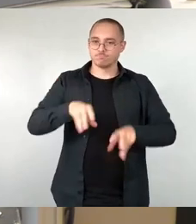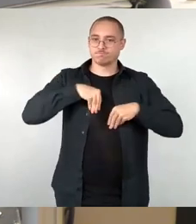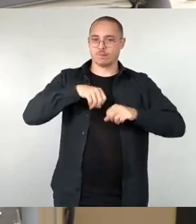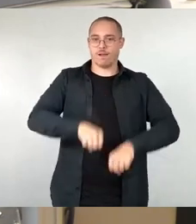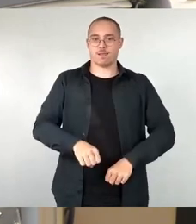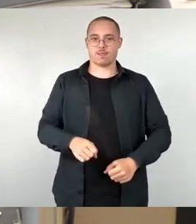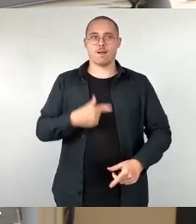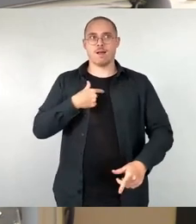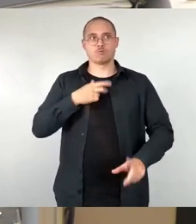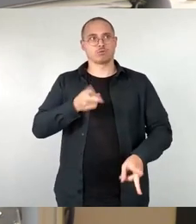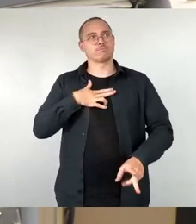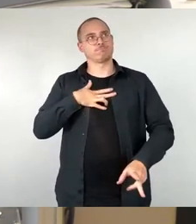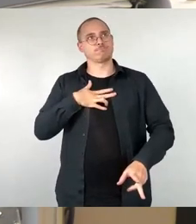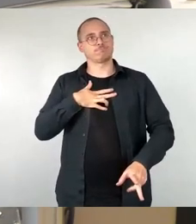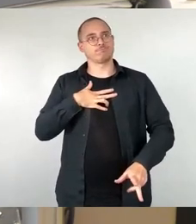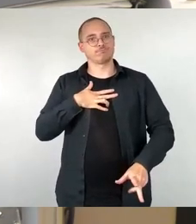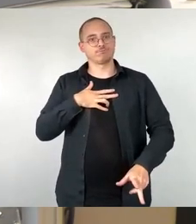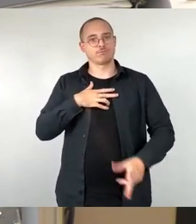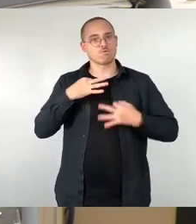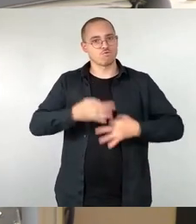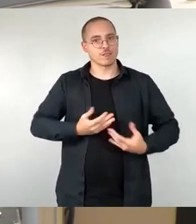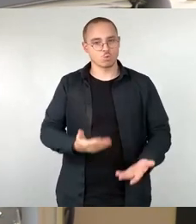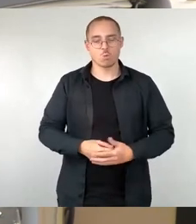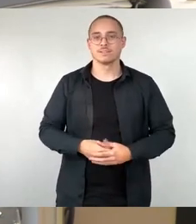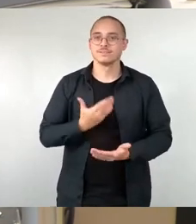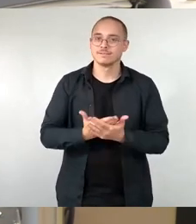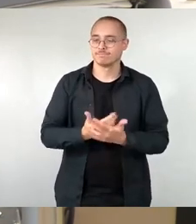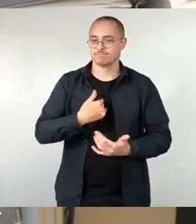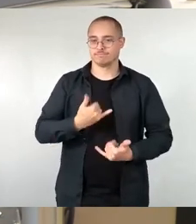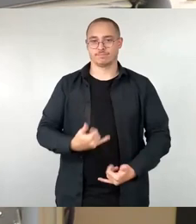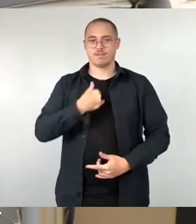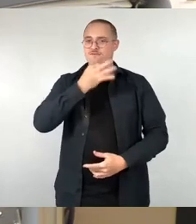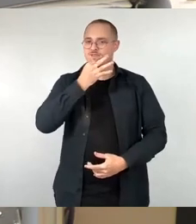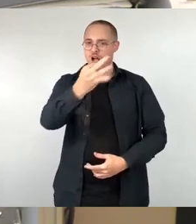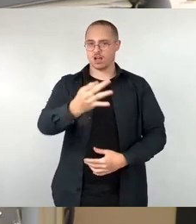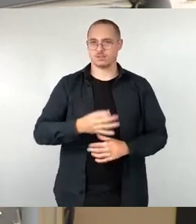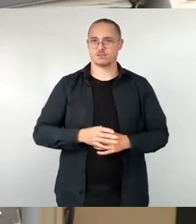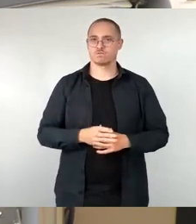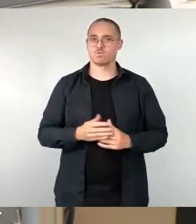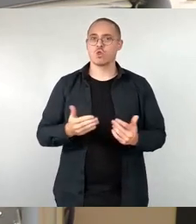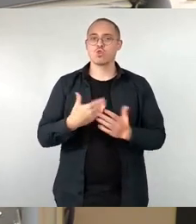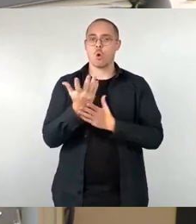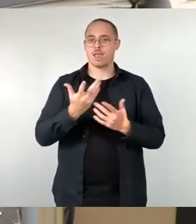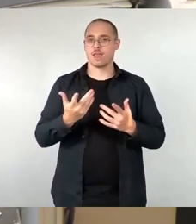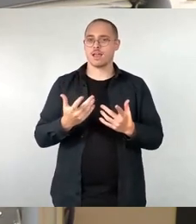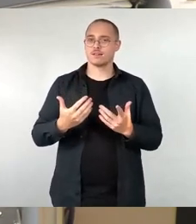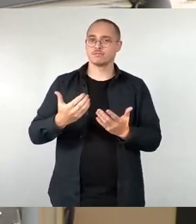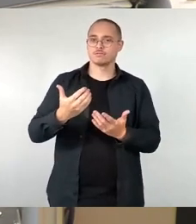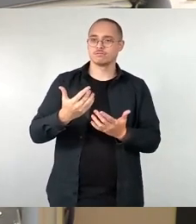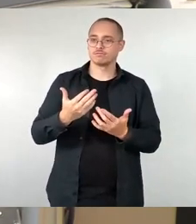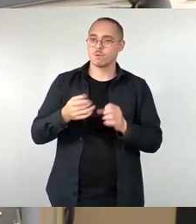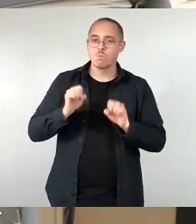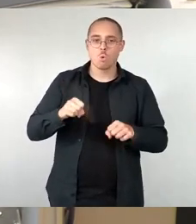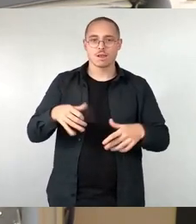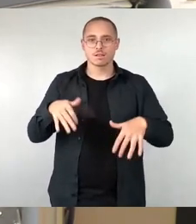Beteiligung möchte ich die Frage stellen, welche neuen Ressourcen können denn mit dem Beirat erschlossen